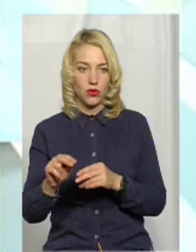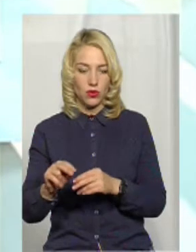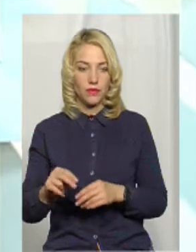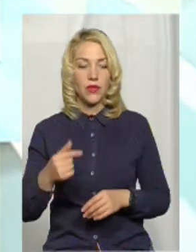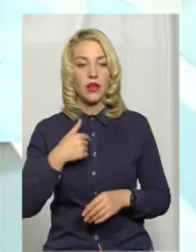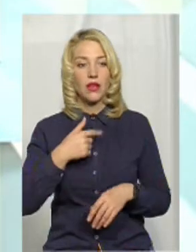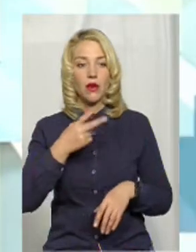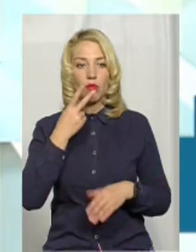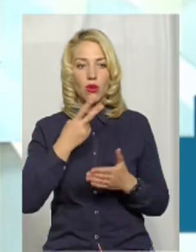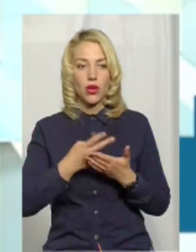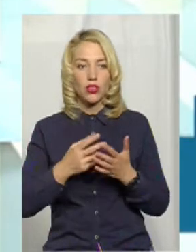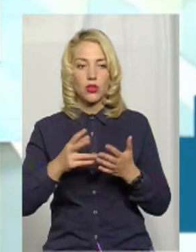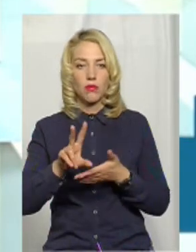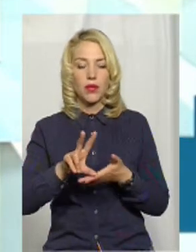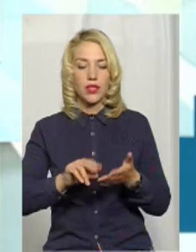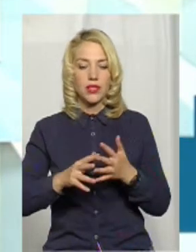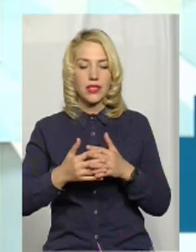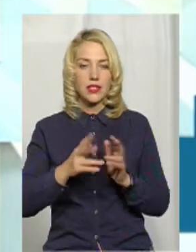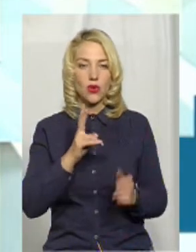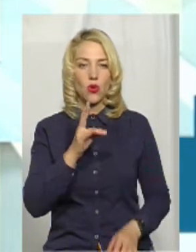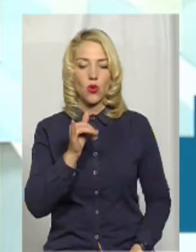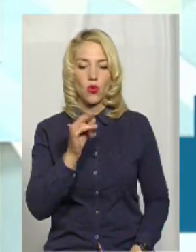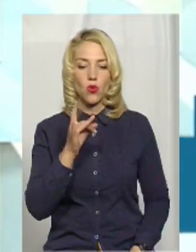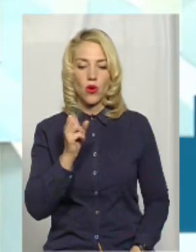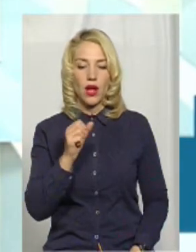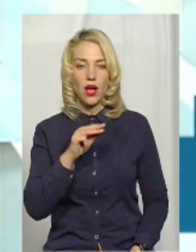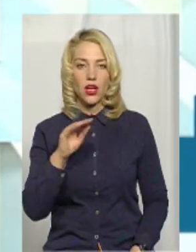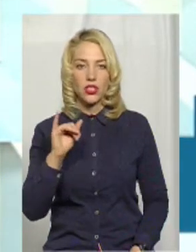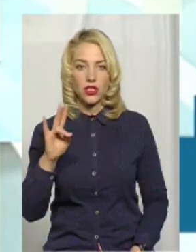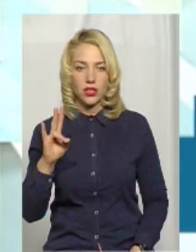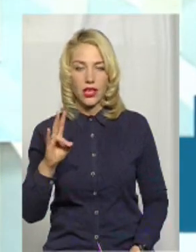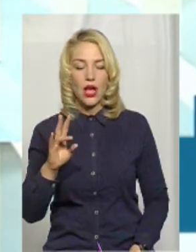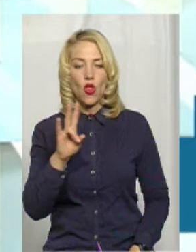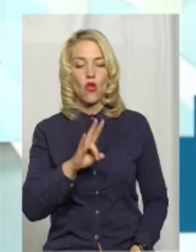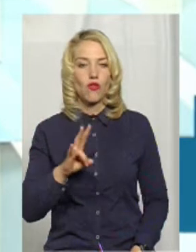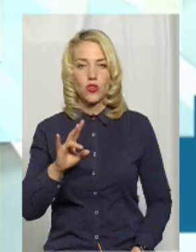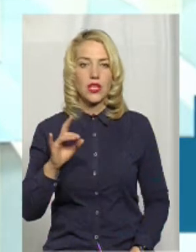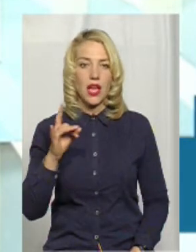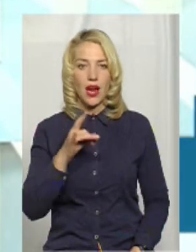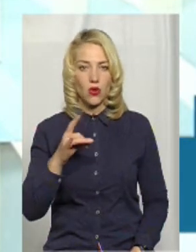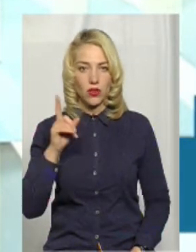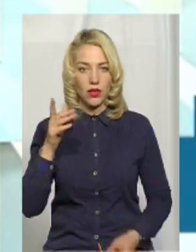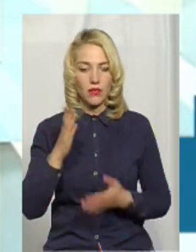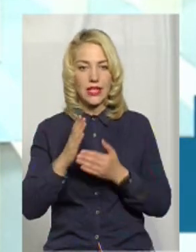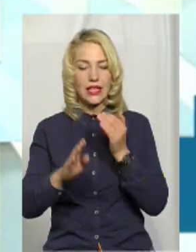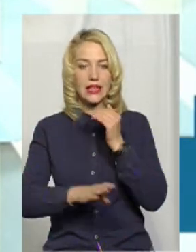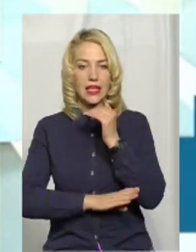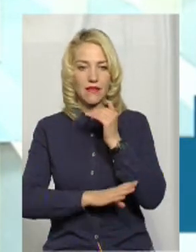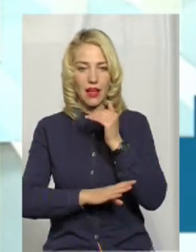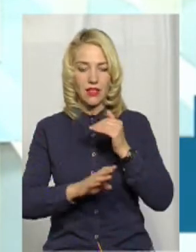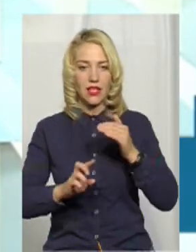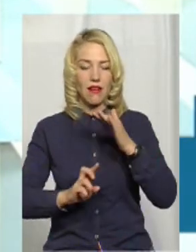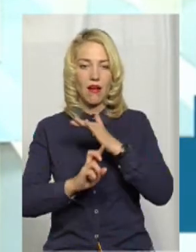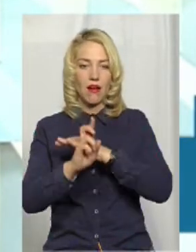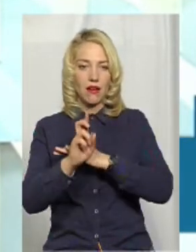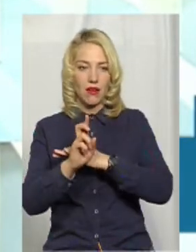покажу приклад села Куража Новушицького району. Там теж є дерев'яний храм столітньої давності 1904-го року.